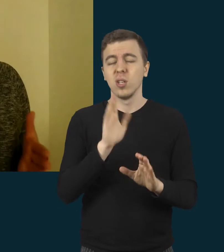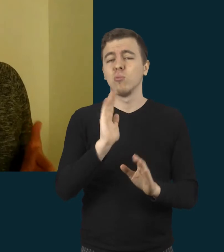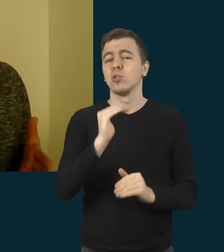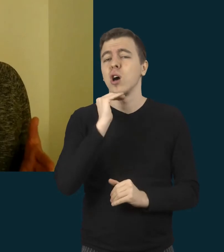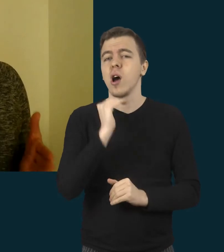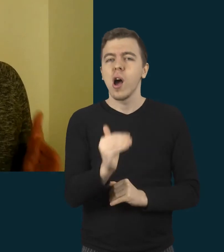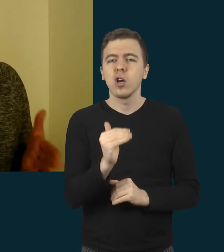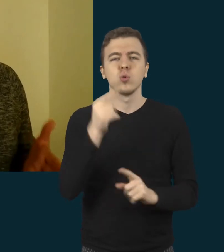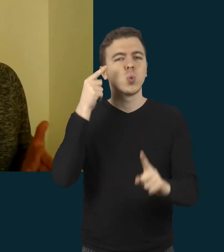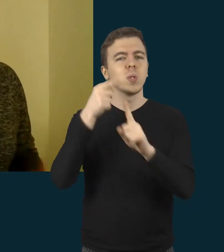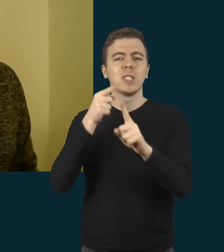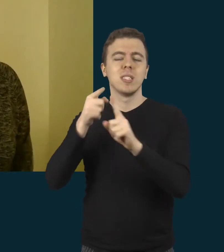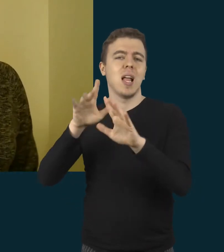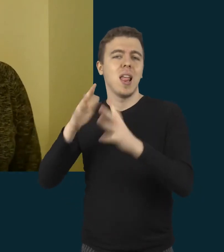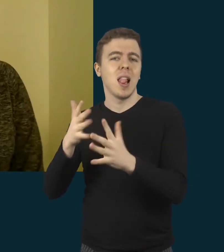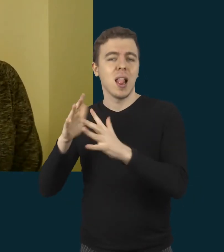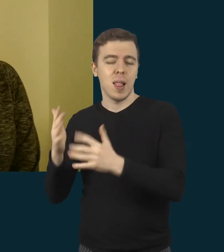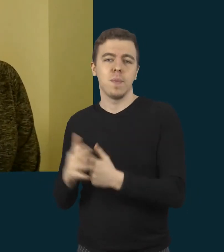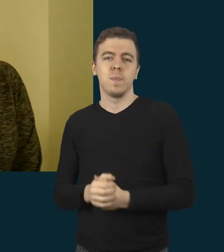aiškus mūsų tikslai.